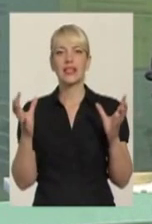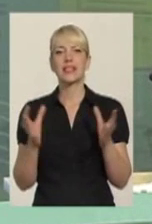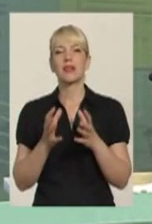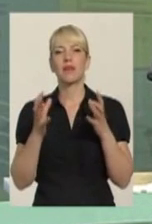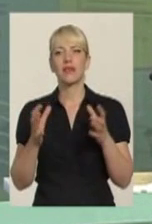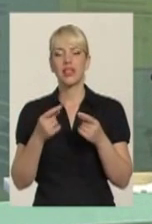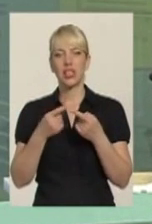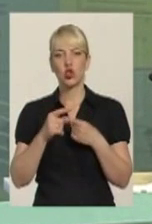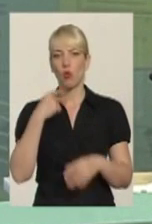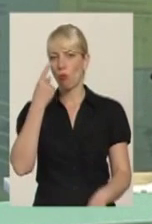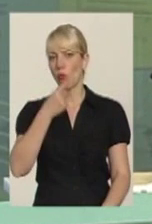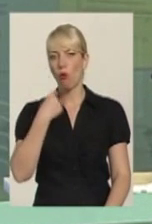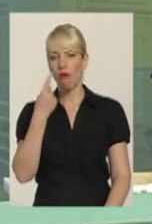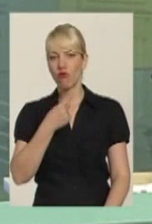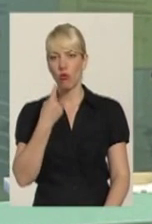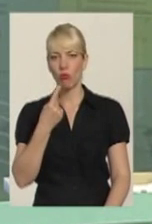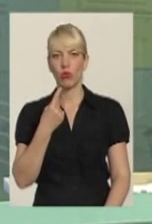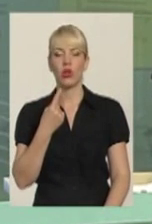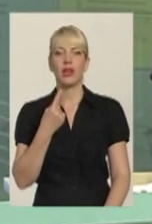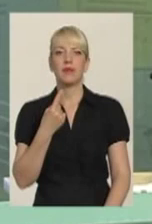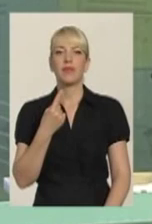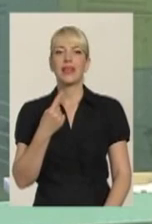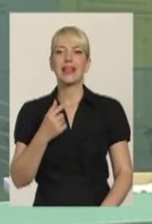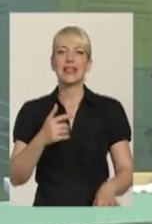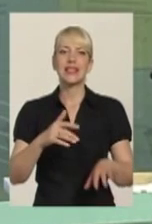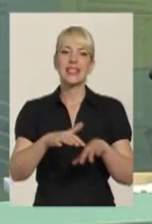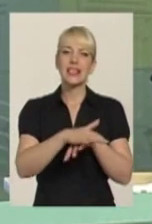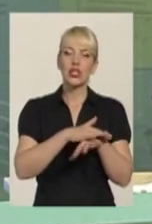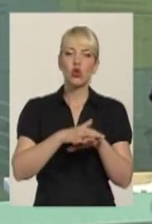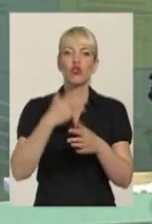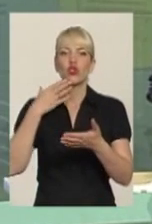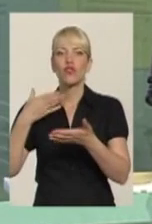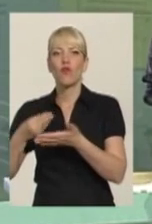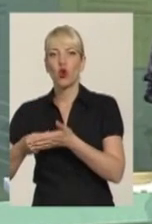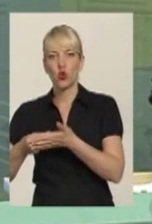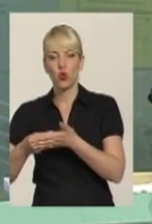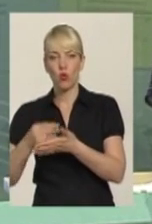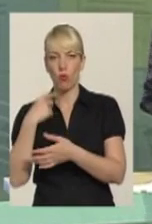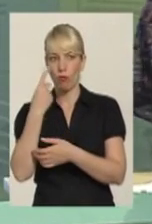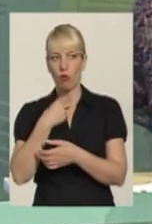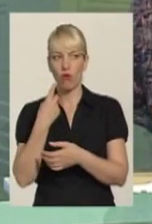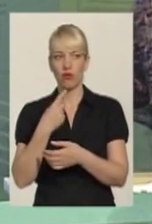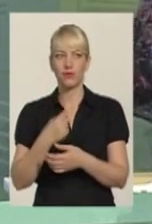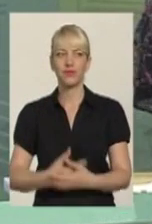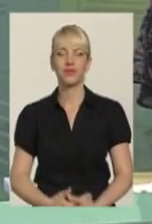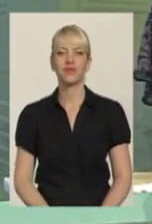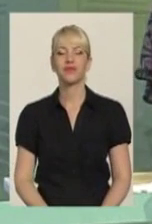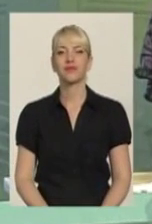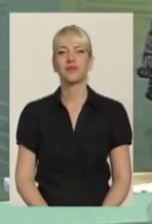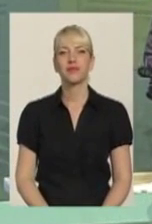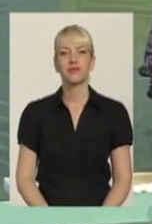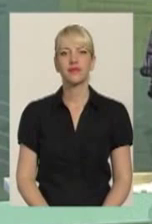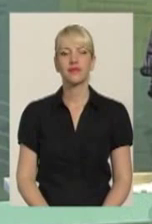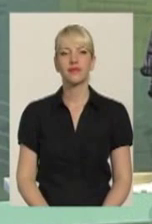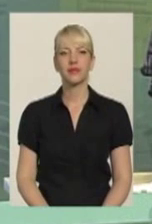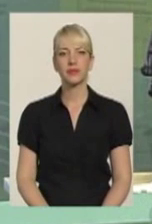іншому мовному середовищі свою мову? І що для цього робити? І пана Сурена попрошую вас, пан